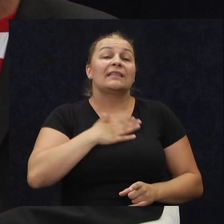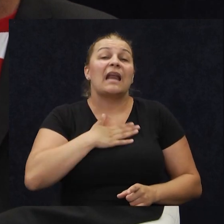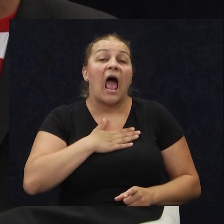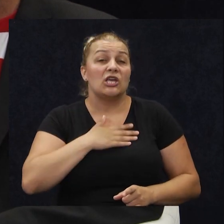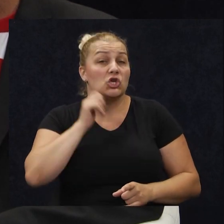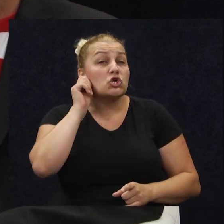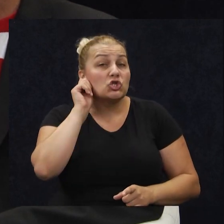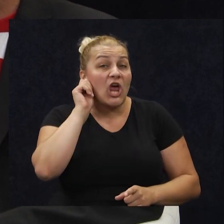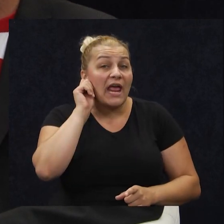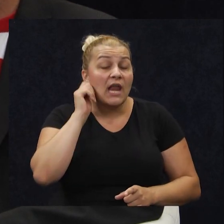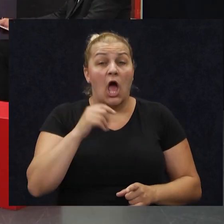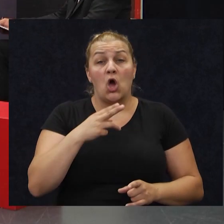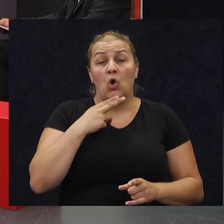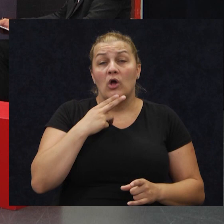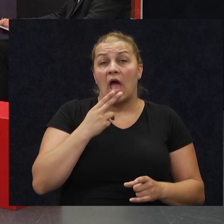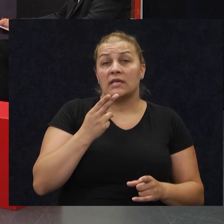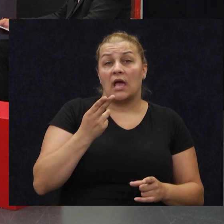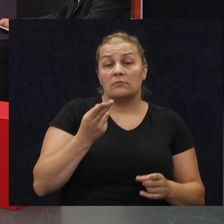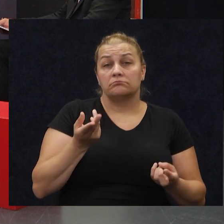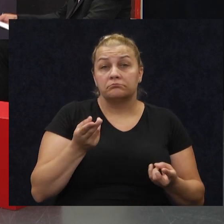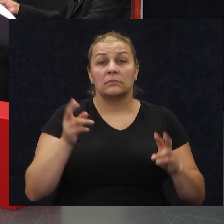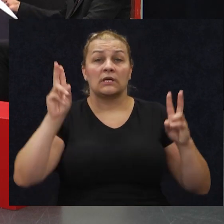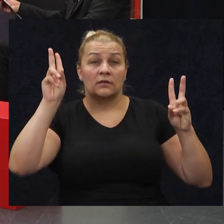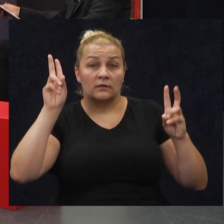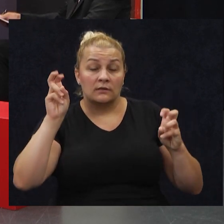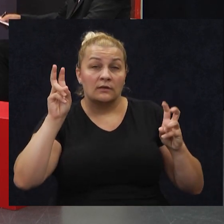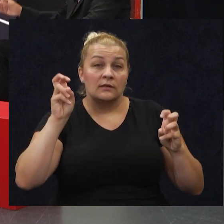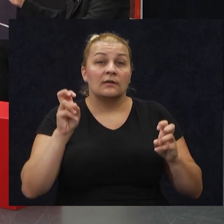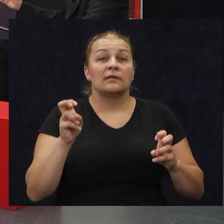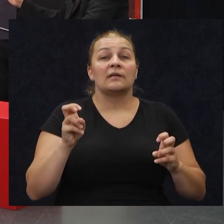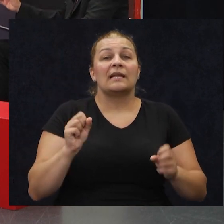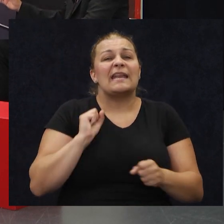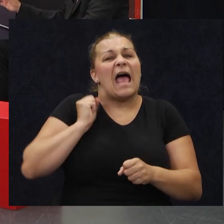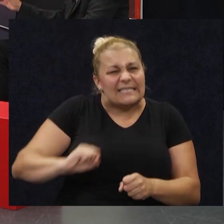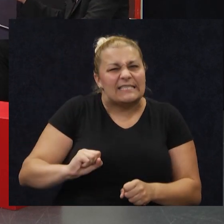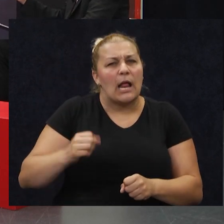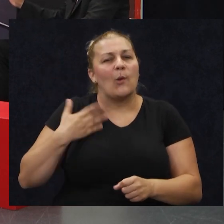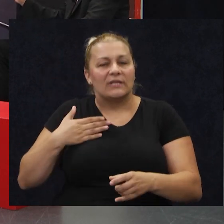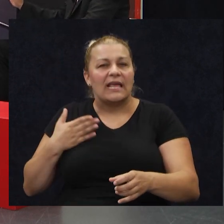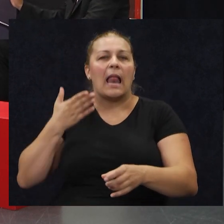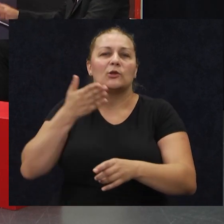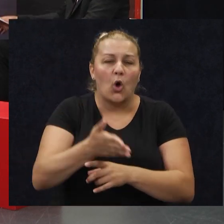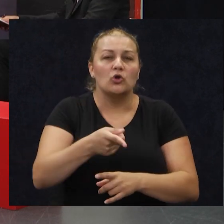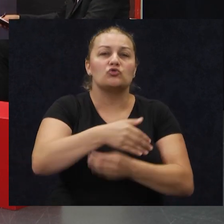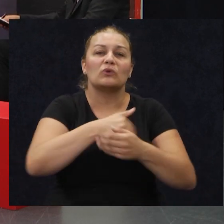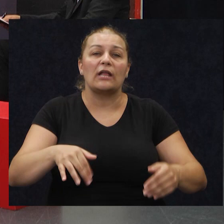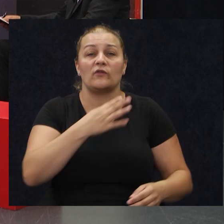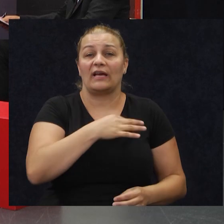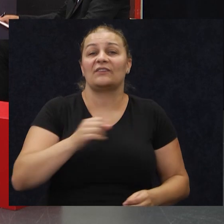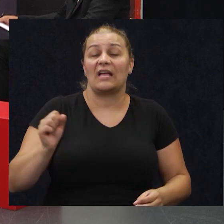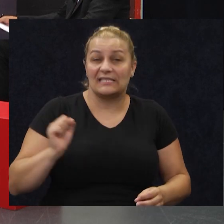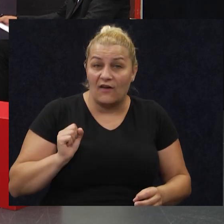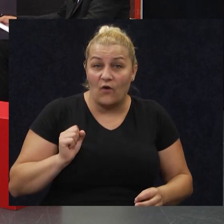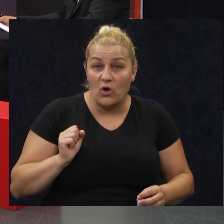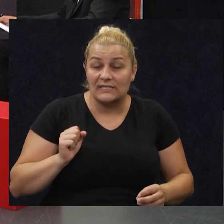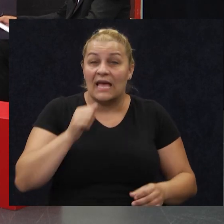koja je gotovo, recimo to tako, na ovdje znakove Ivo, neće se, dragice, ne ljutiti. Na silu htjeli doći u redove hrvatske vojske